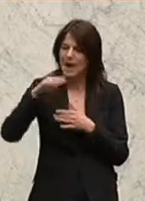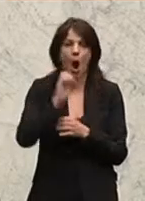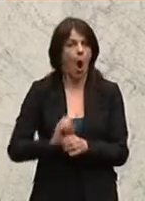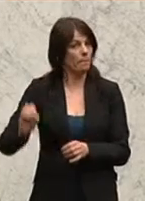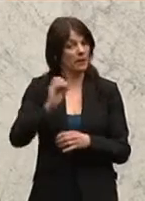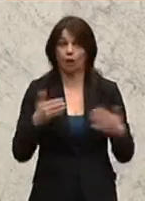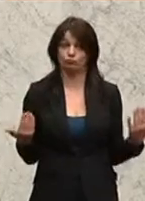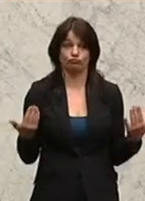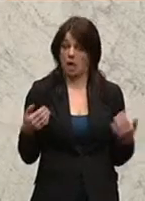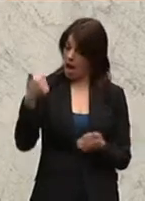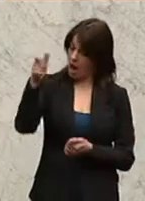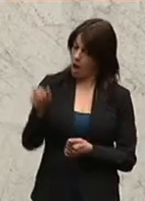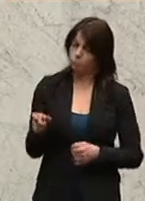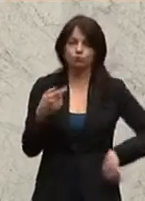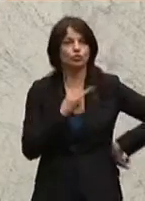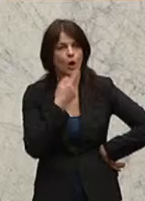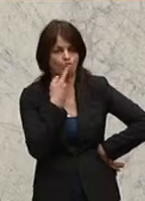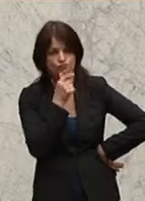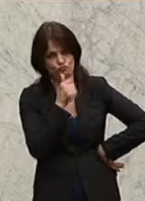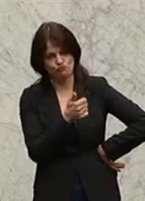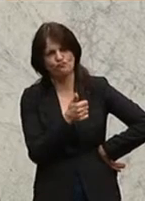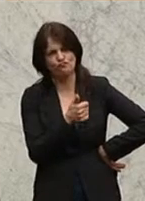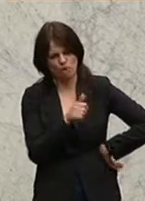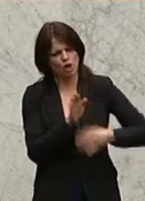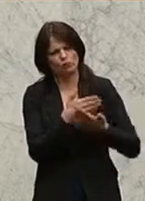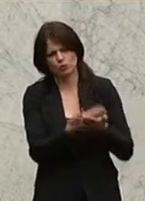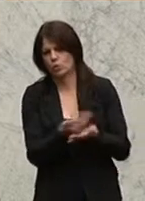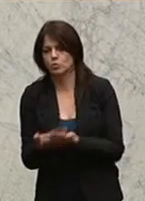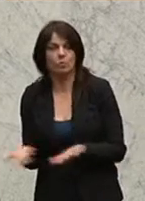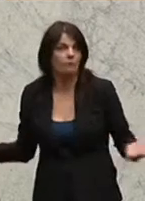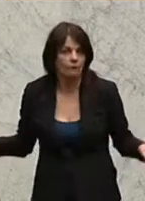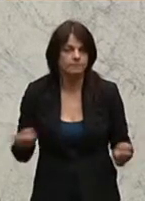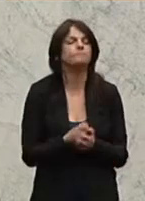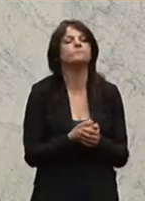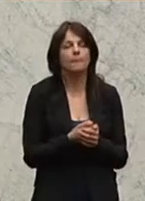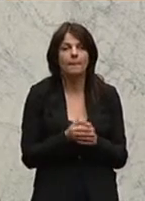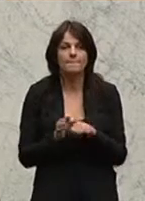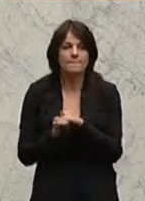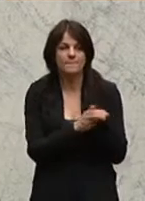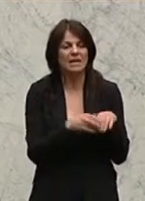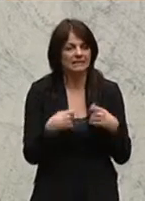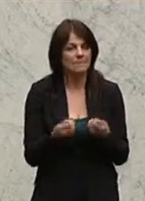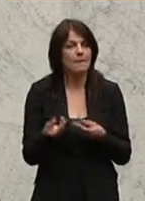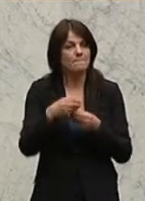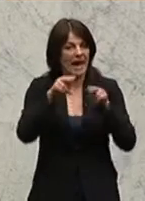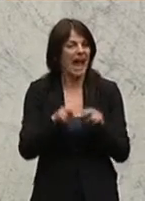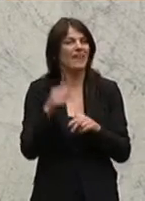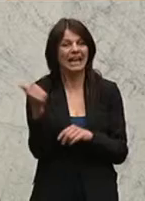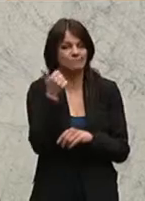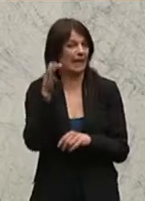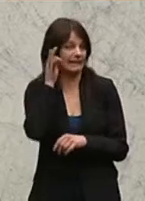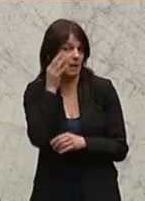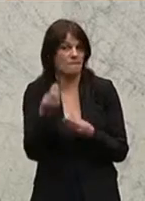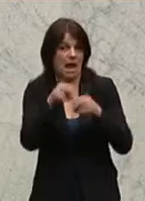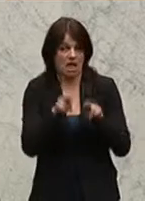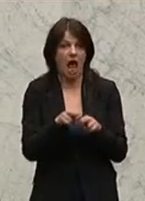muss. Diese Person entscheidet das nach ihrem eigenen Gutdünken. Dann haben wir diesen Beirat, der Expertinnenbeirat, der